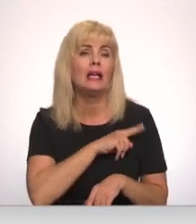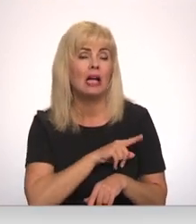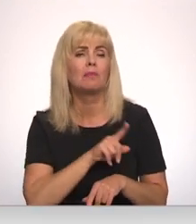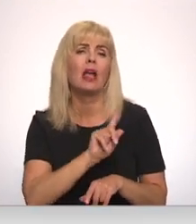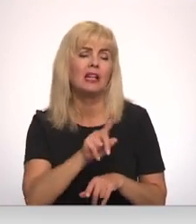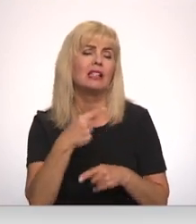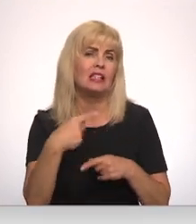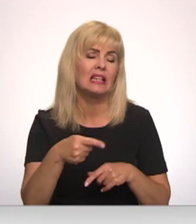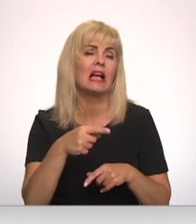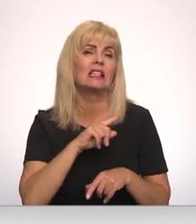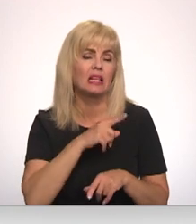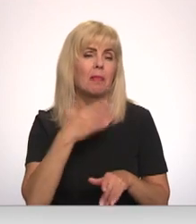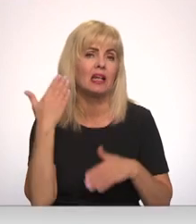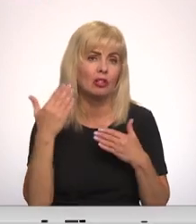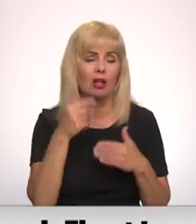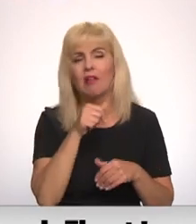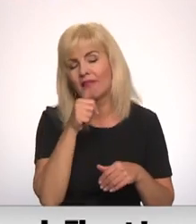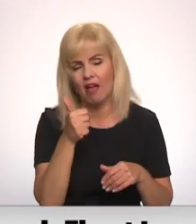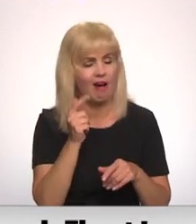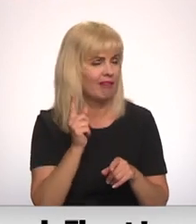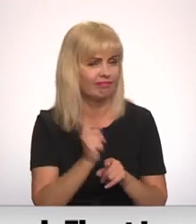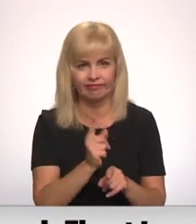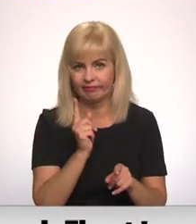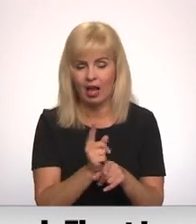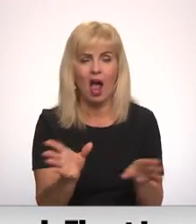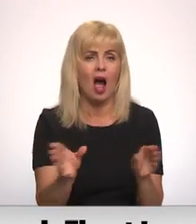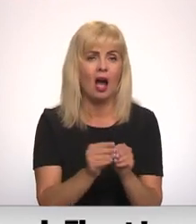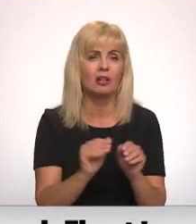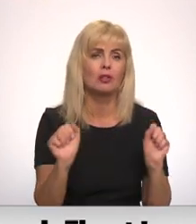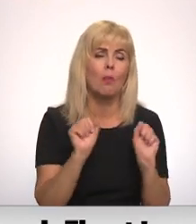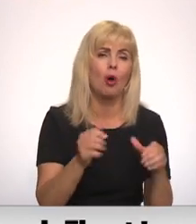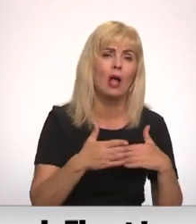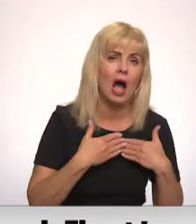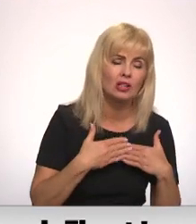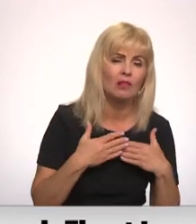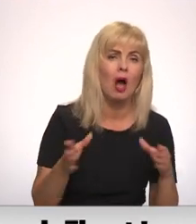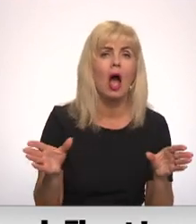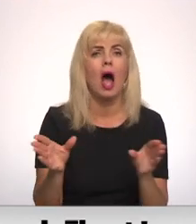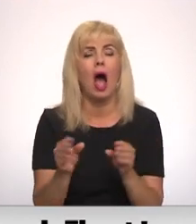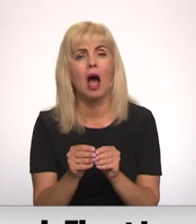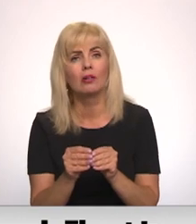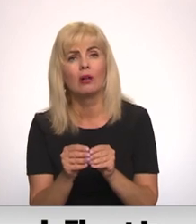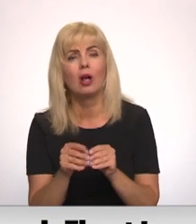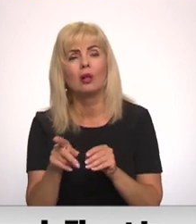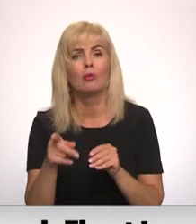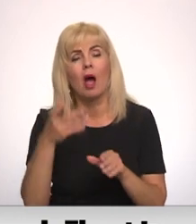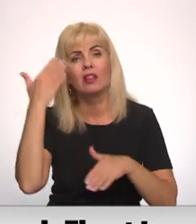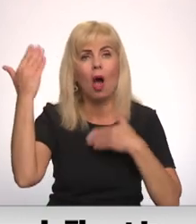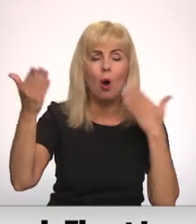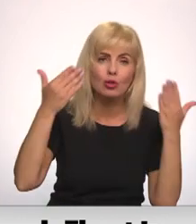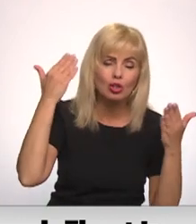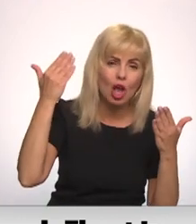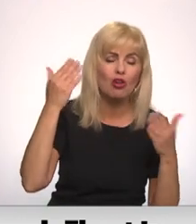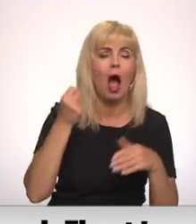Es domāju, nekādā gadījumā nevar apvienot aktīvo sporta veidu ar tūsēšanos un